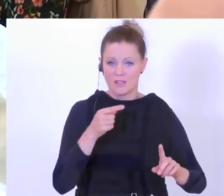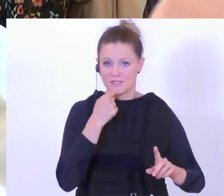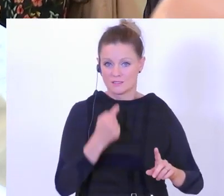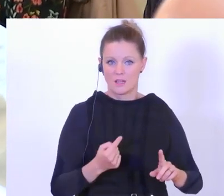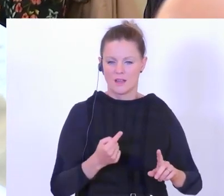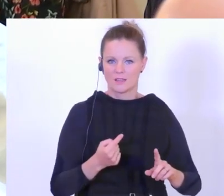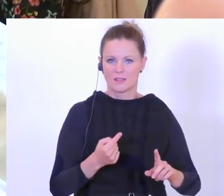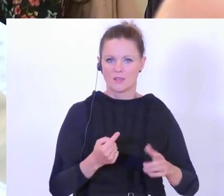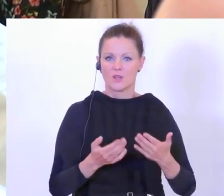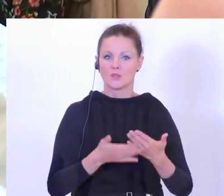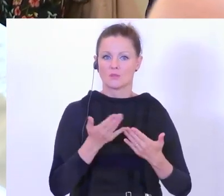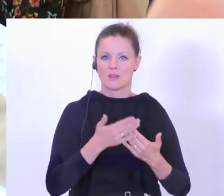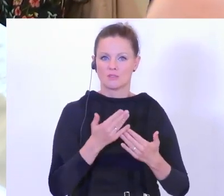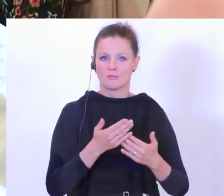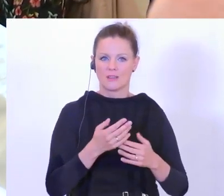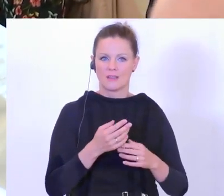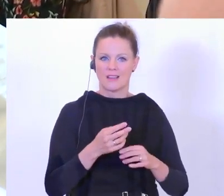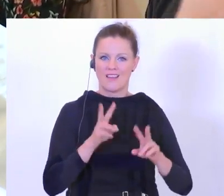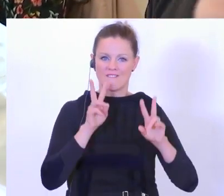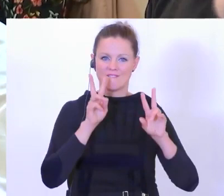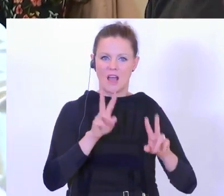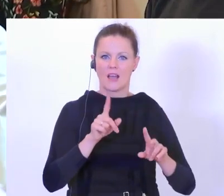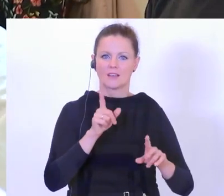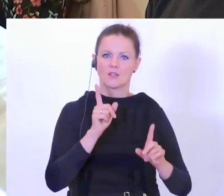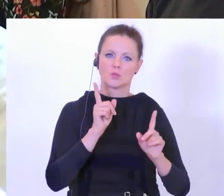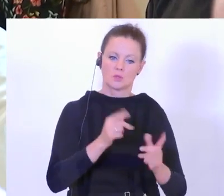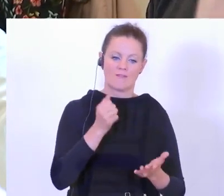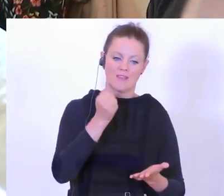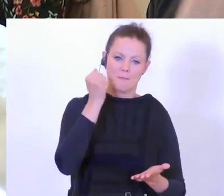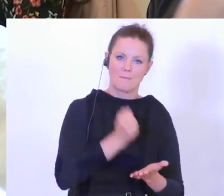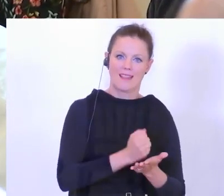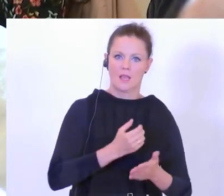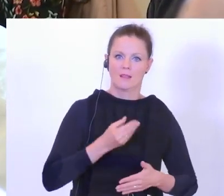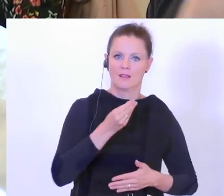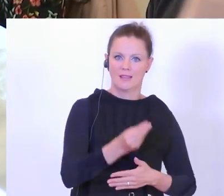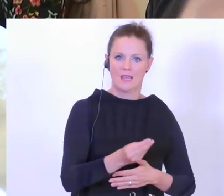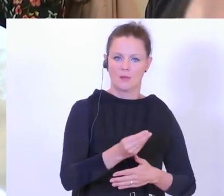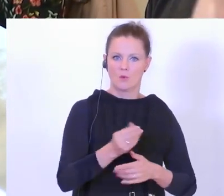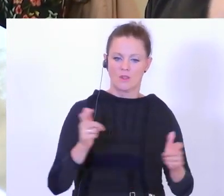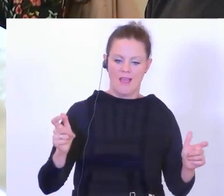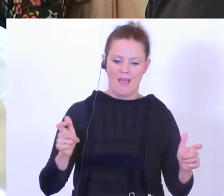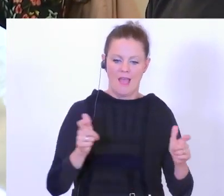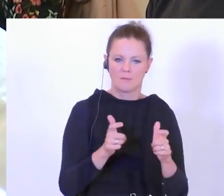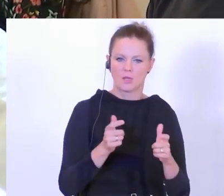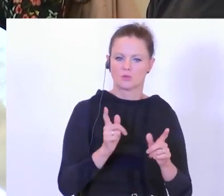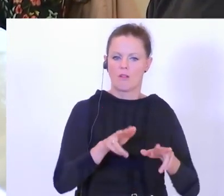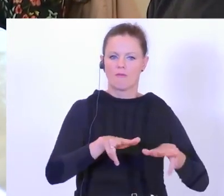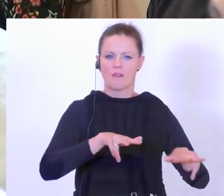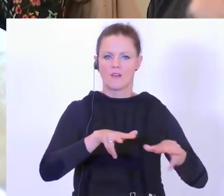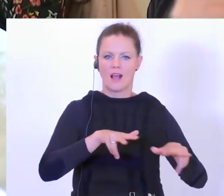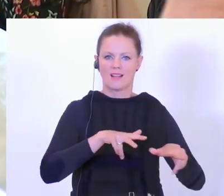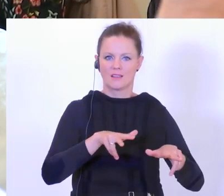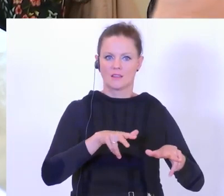wenn man versucht, die Wahrheit zu patentieren oder wenn versucht wird, diese einzugrenzen und verwaltbar zu machen, immer dann